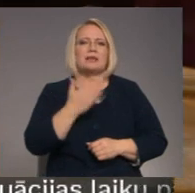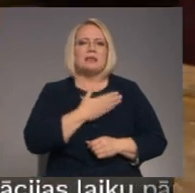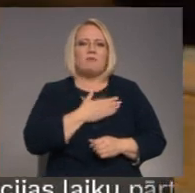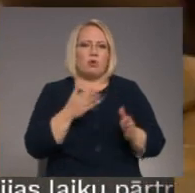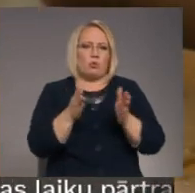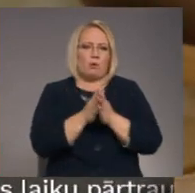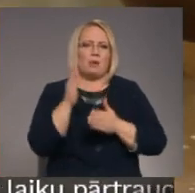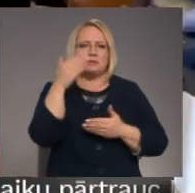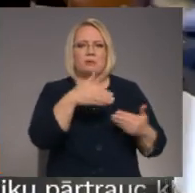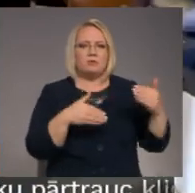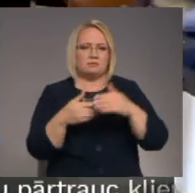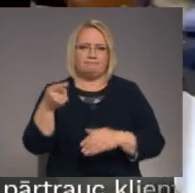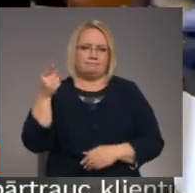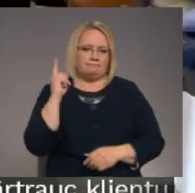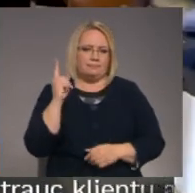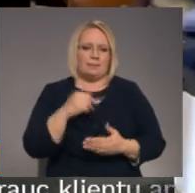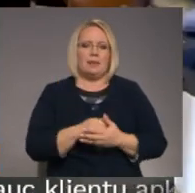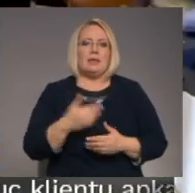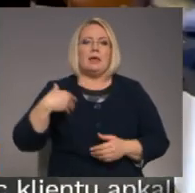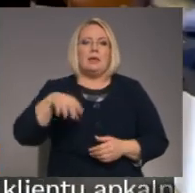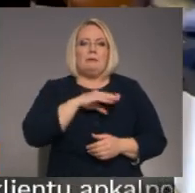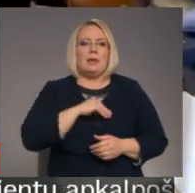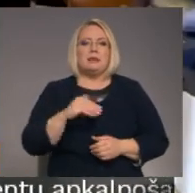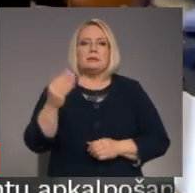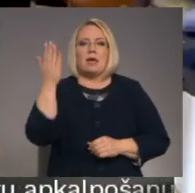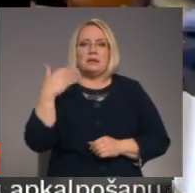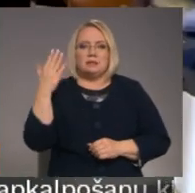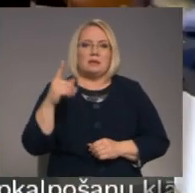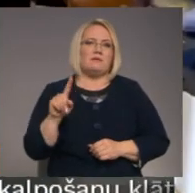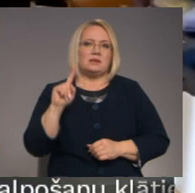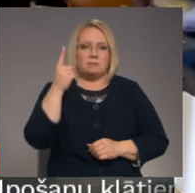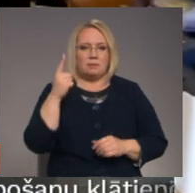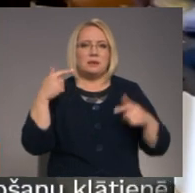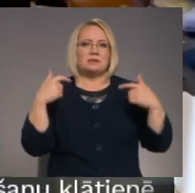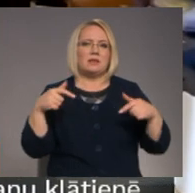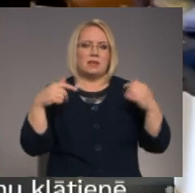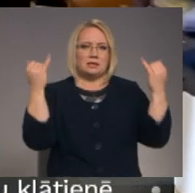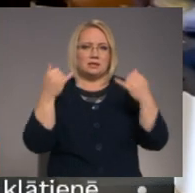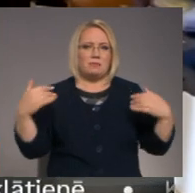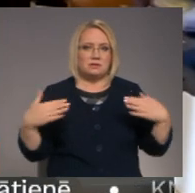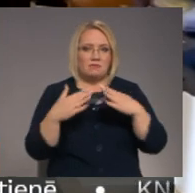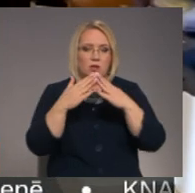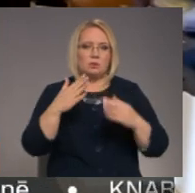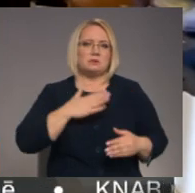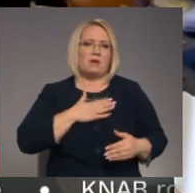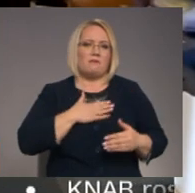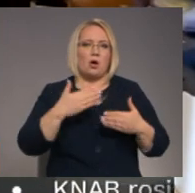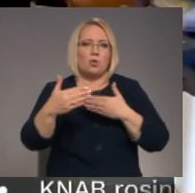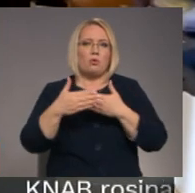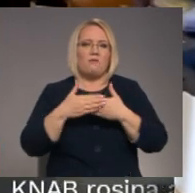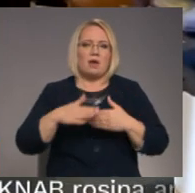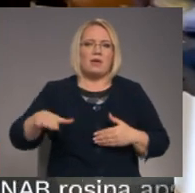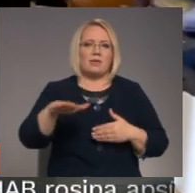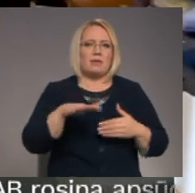ikdienām. Mēs aicinām pirmkārt Svinēnu Ziemassvētki savā tuvākajā ģimenes